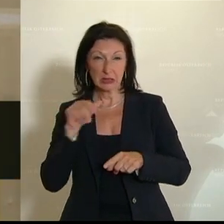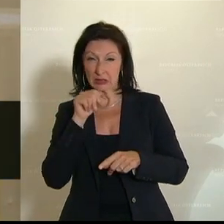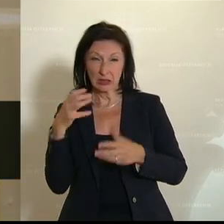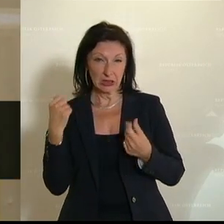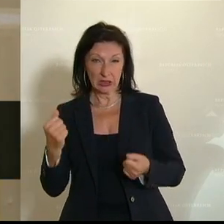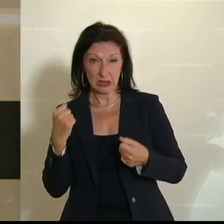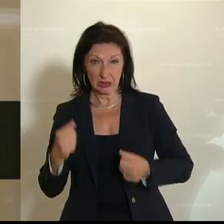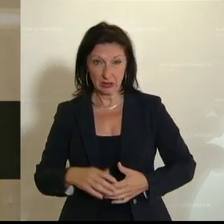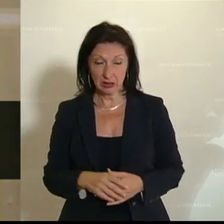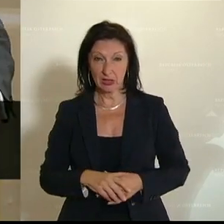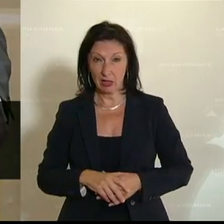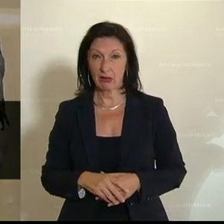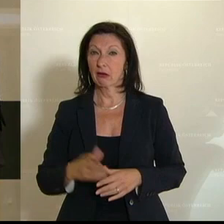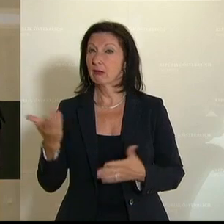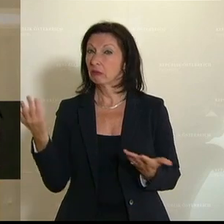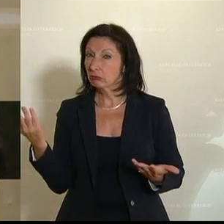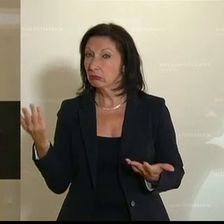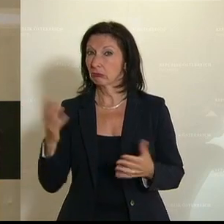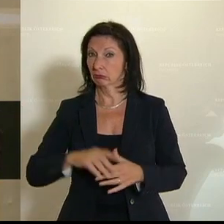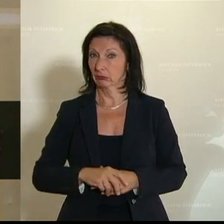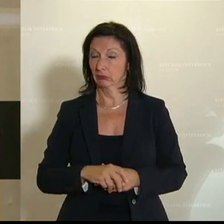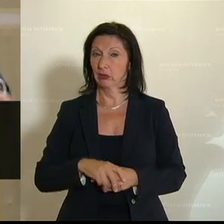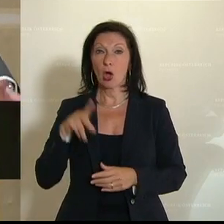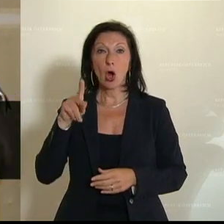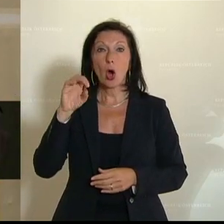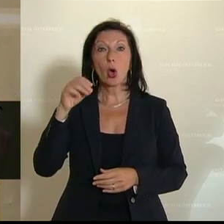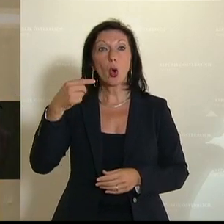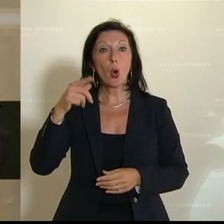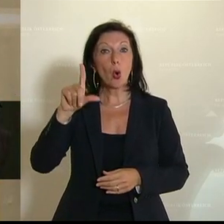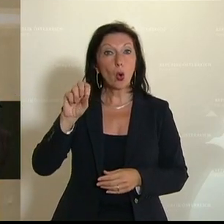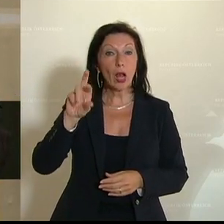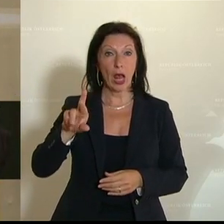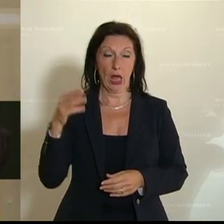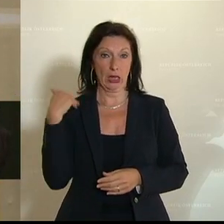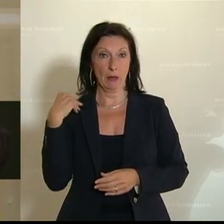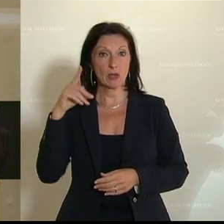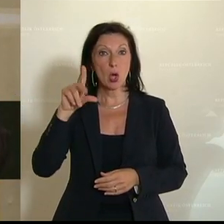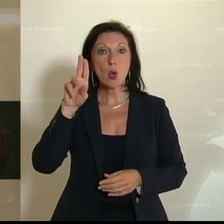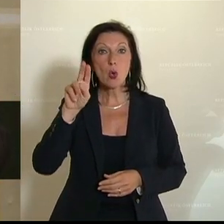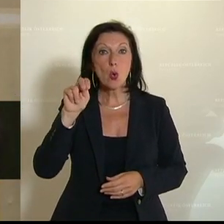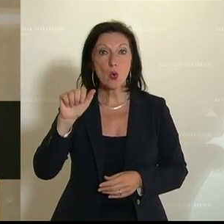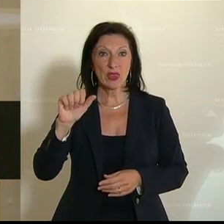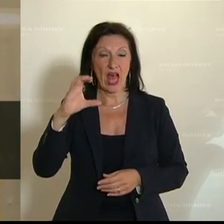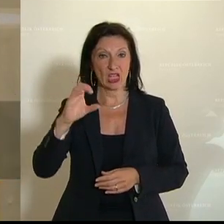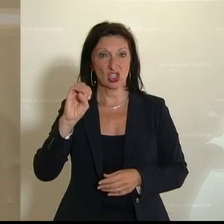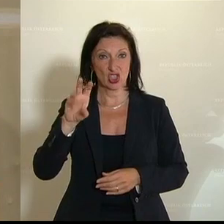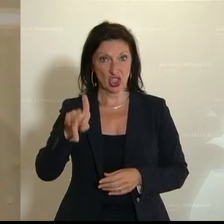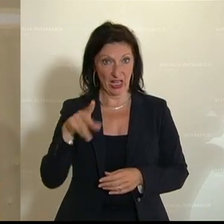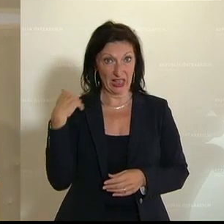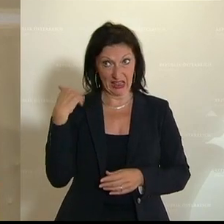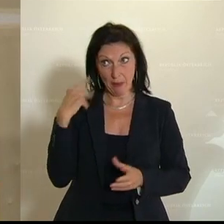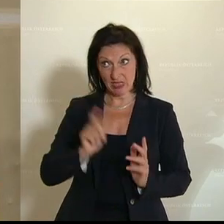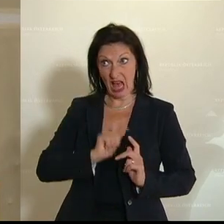Umsetzungskraft und von den Ankündigungen seitens Kogler und damals auch noch Lunacek, die ja noch im Amt war, als der Antrag